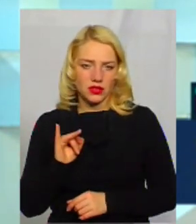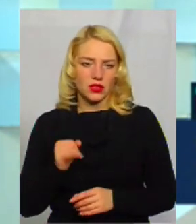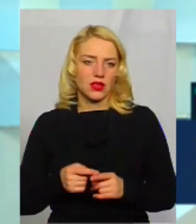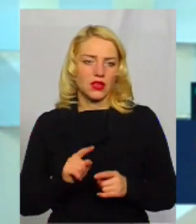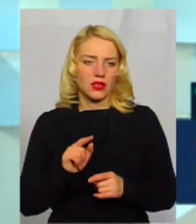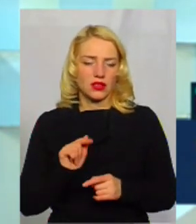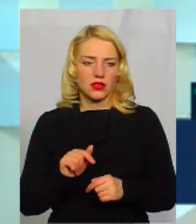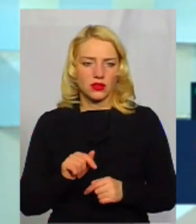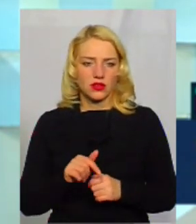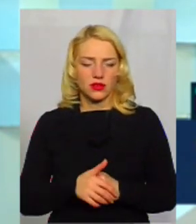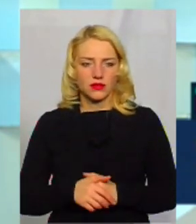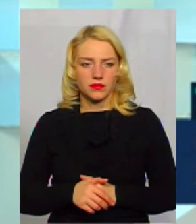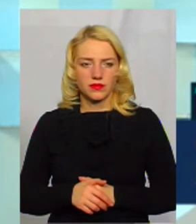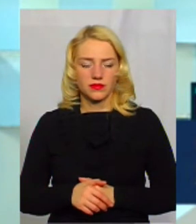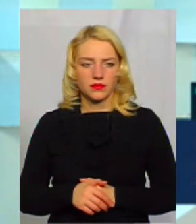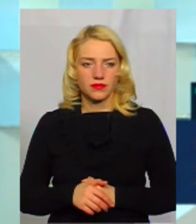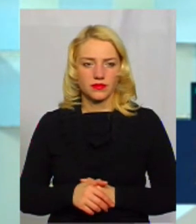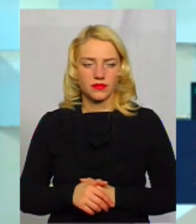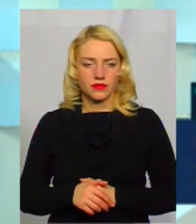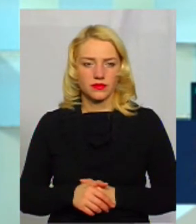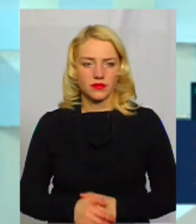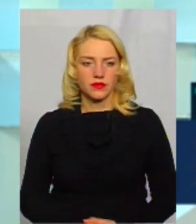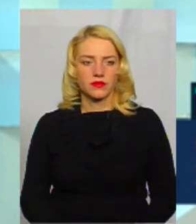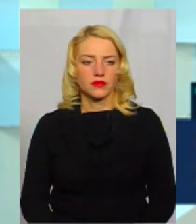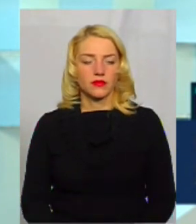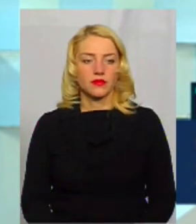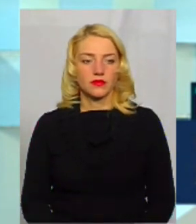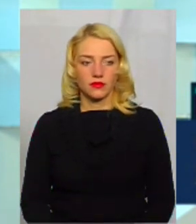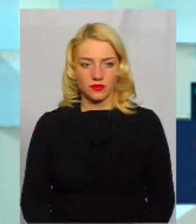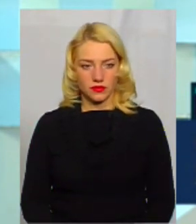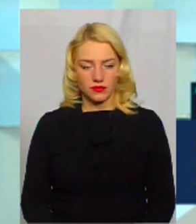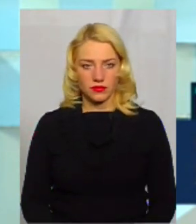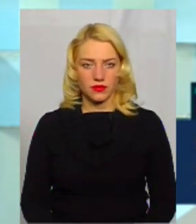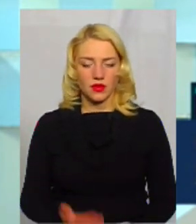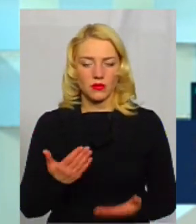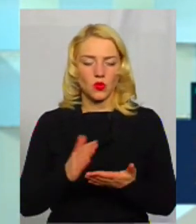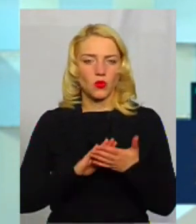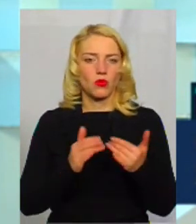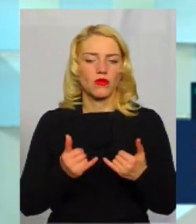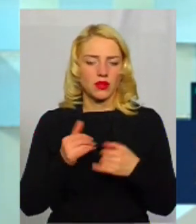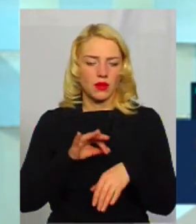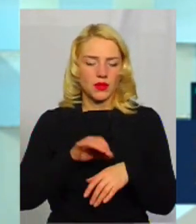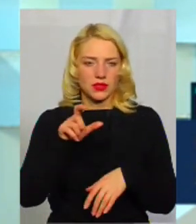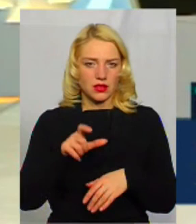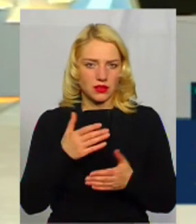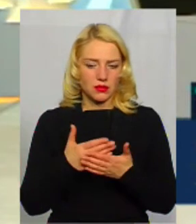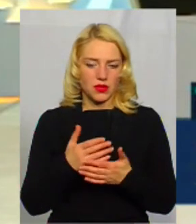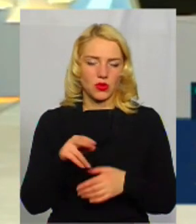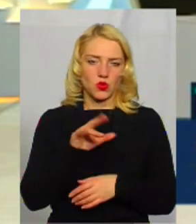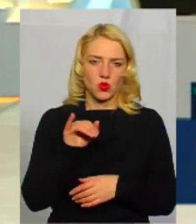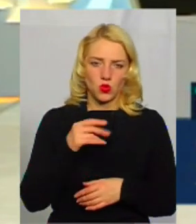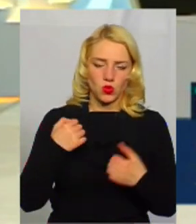Покращені умови перебування пацієнтів. Де пацієнт собі бажає з телевізором, з душом, з